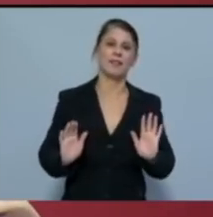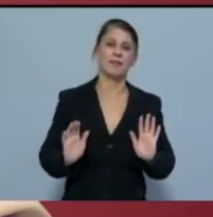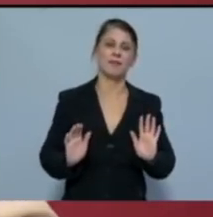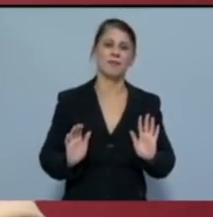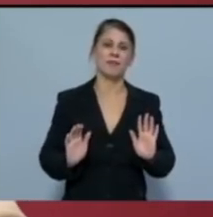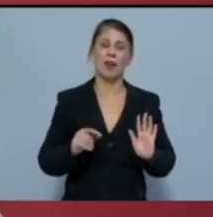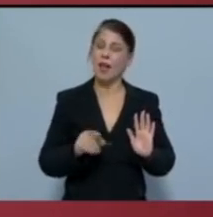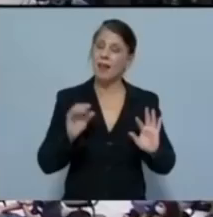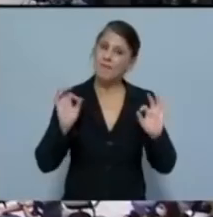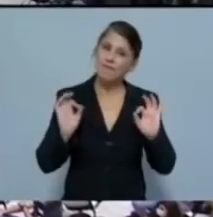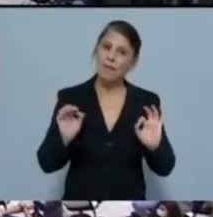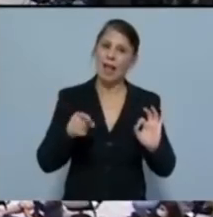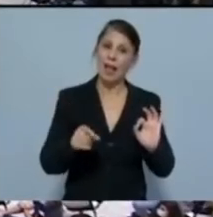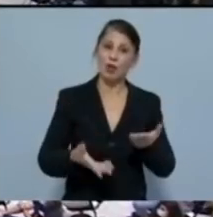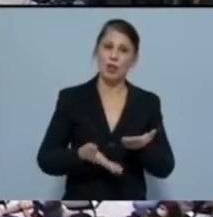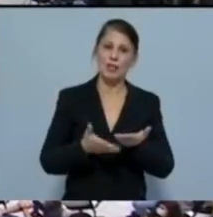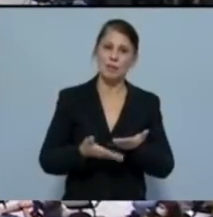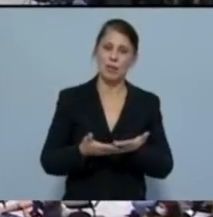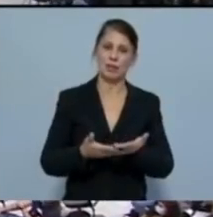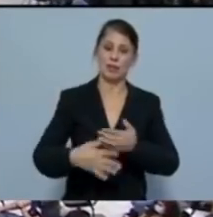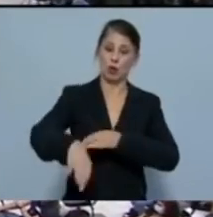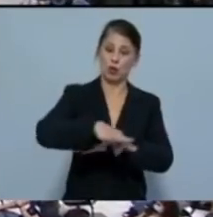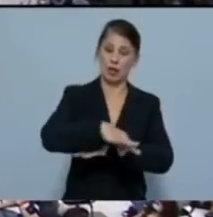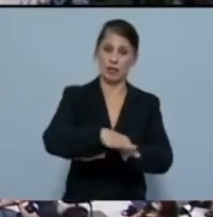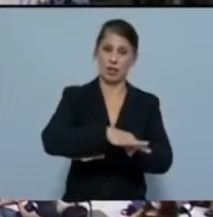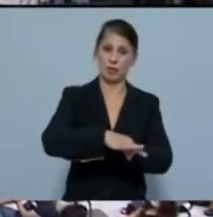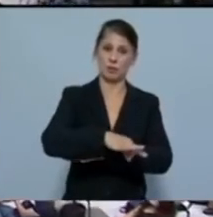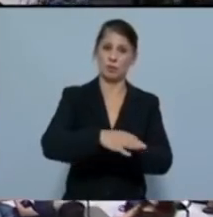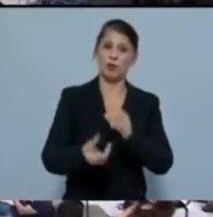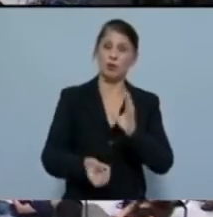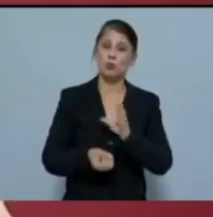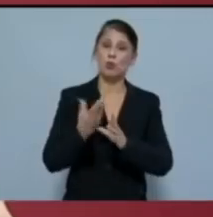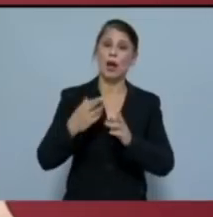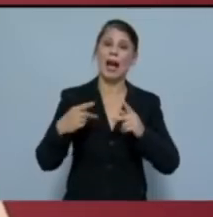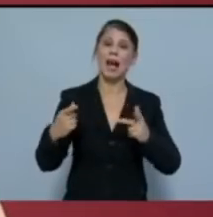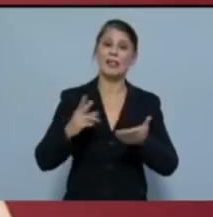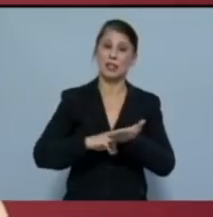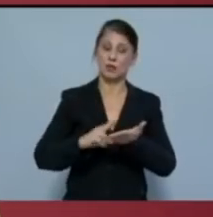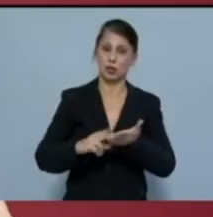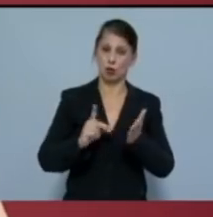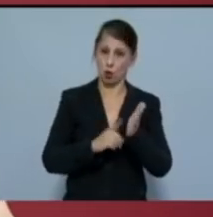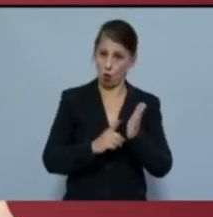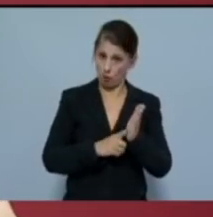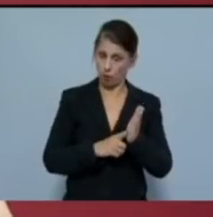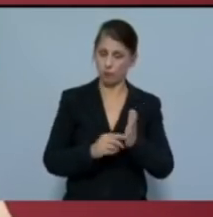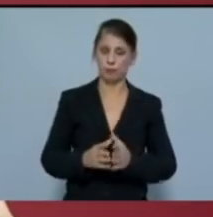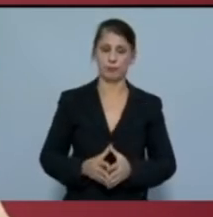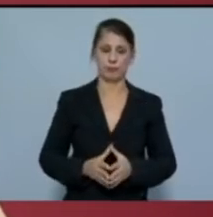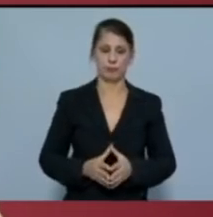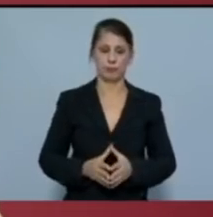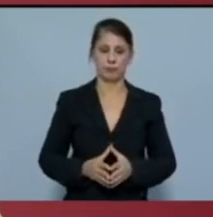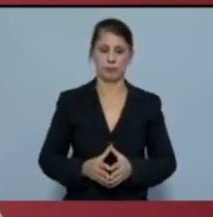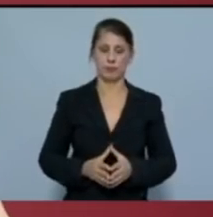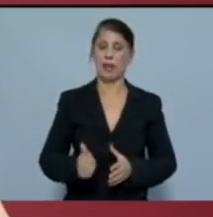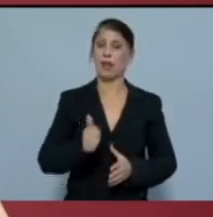Αυτό άλλωστε εξυπηρετεί και ο σχεδιασμός των νέων αντιασφαλιστικών νομοθετημάτων καθώς και η